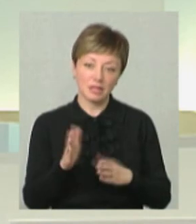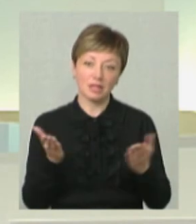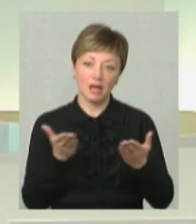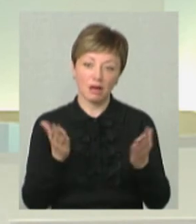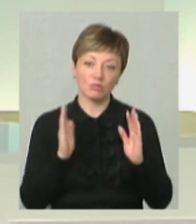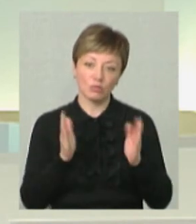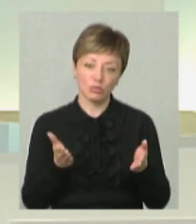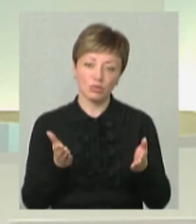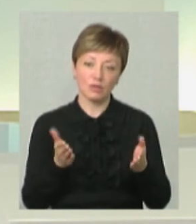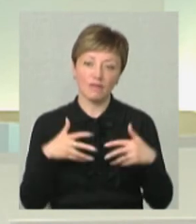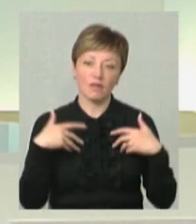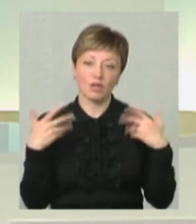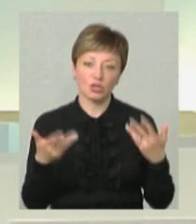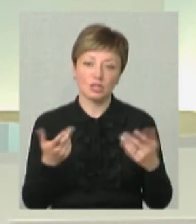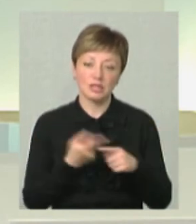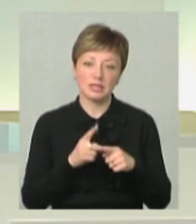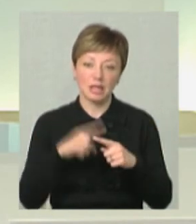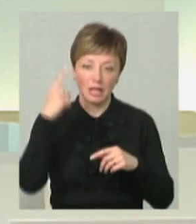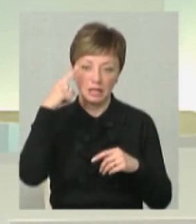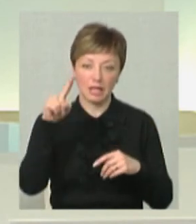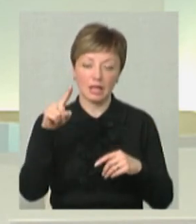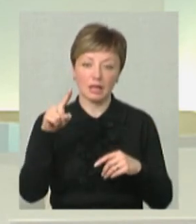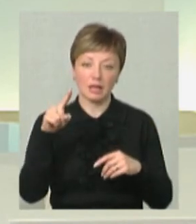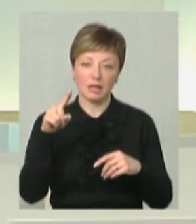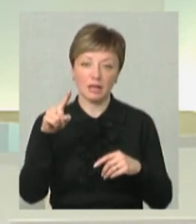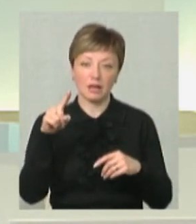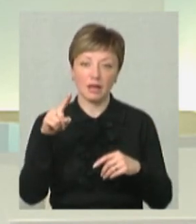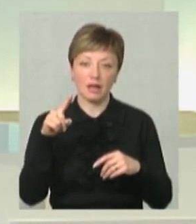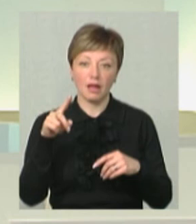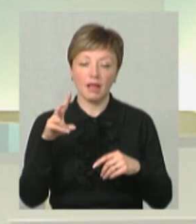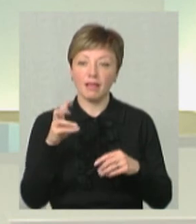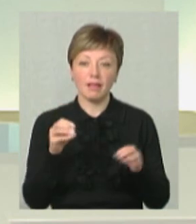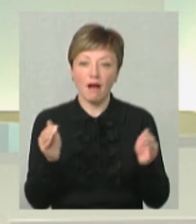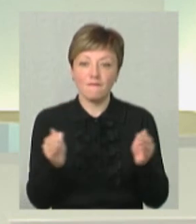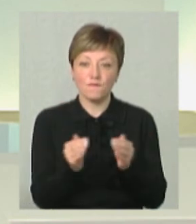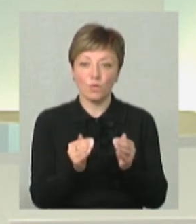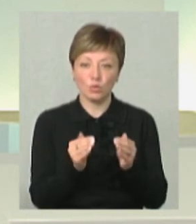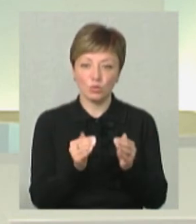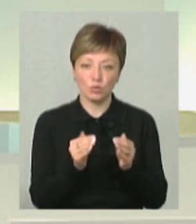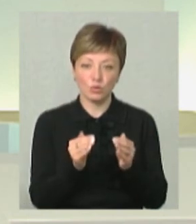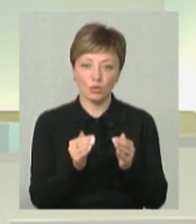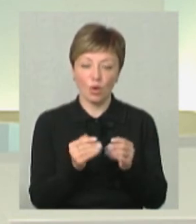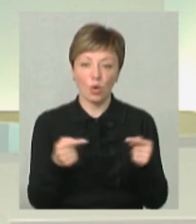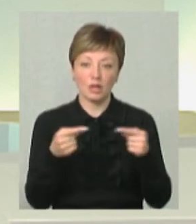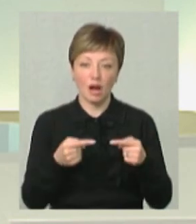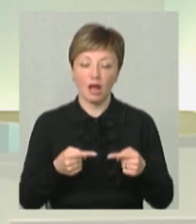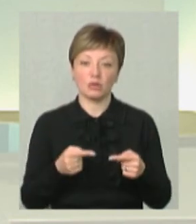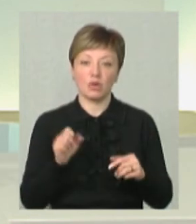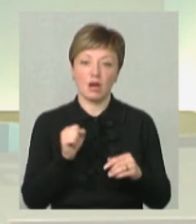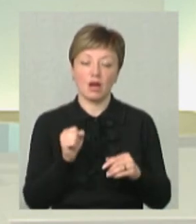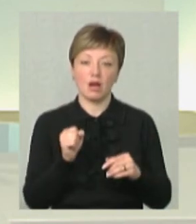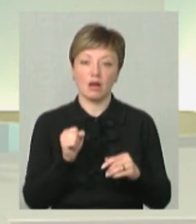буде, в яких виражена ця ідея, скажімо, не так вузько конкретно, а